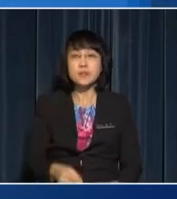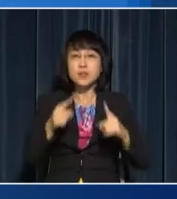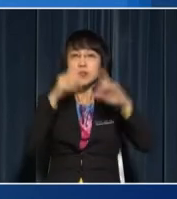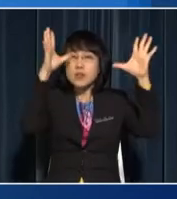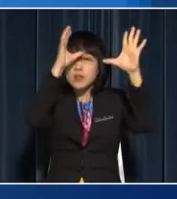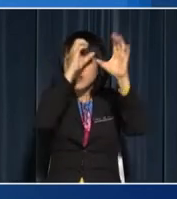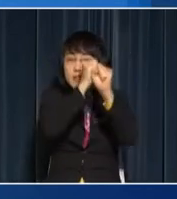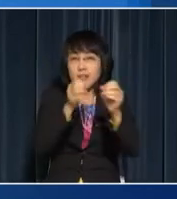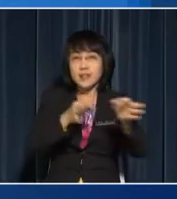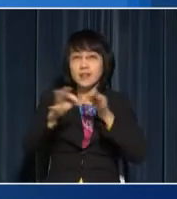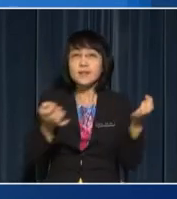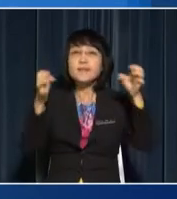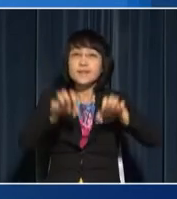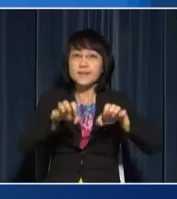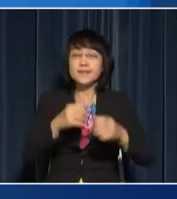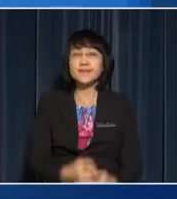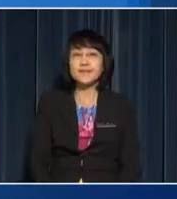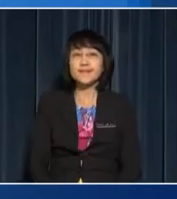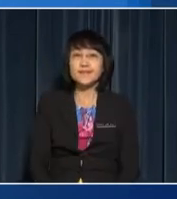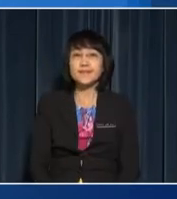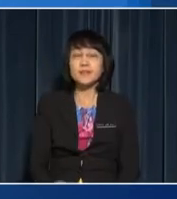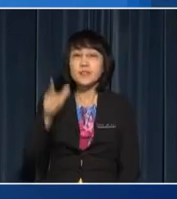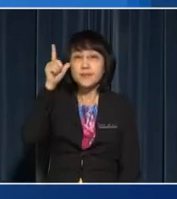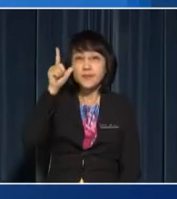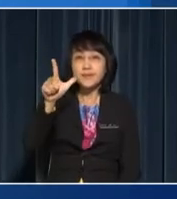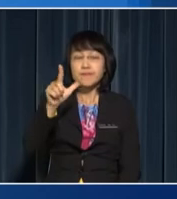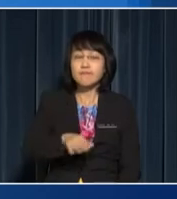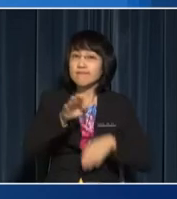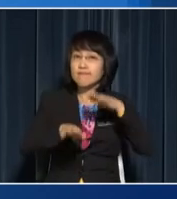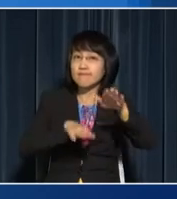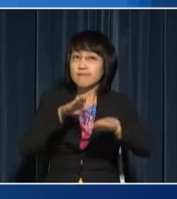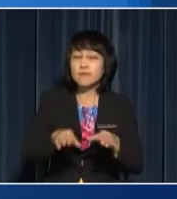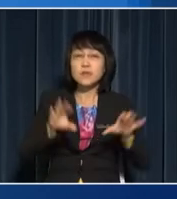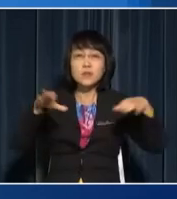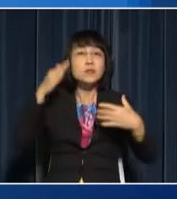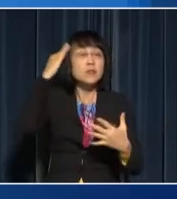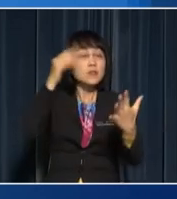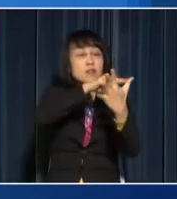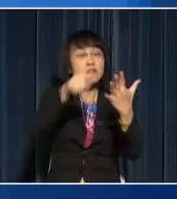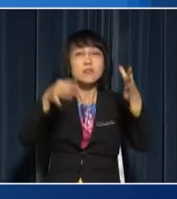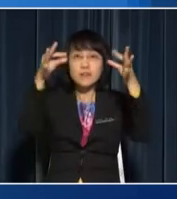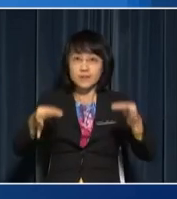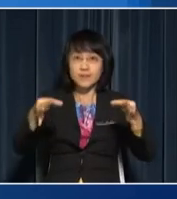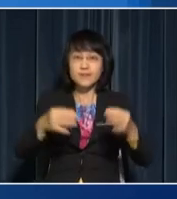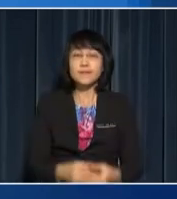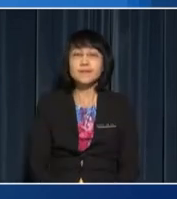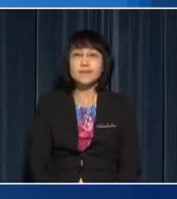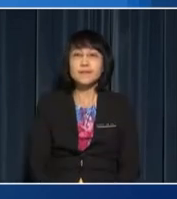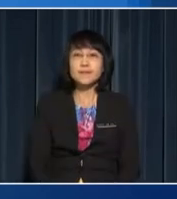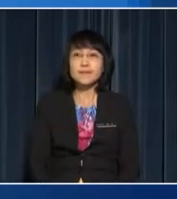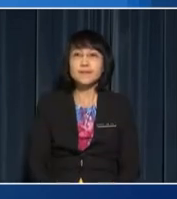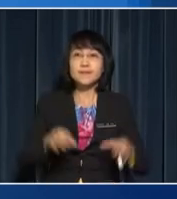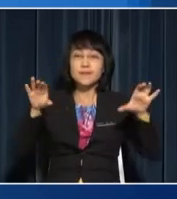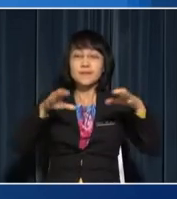and explain events Let's look at the steps to make an inference To make an